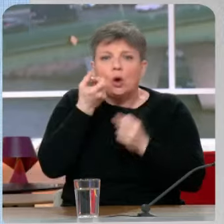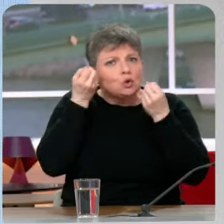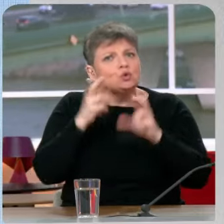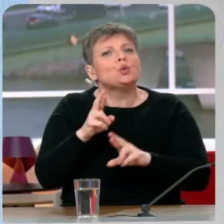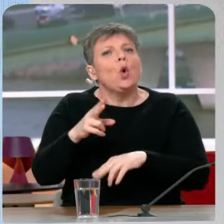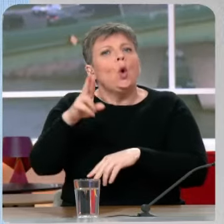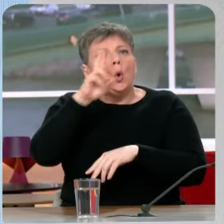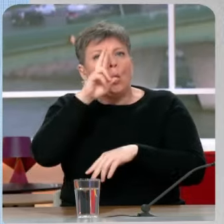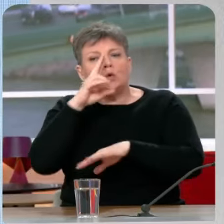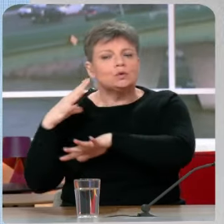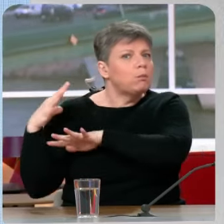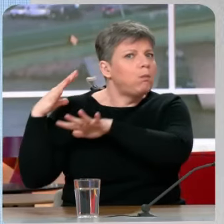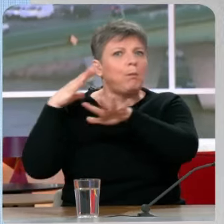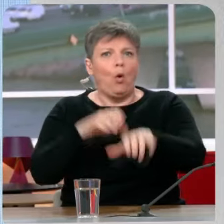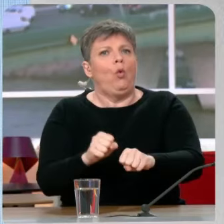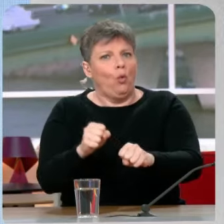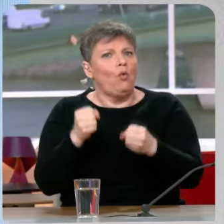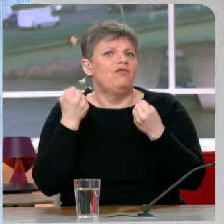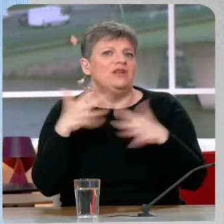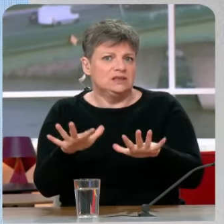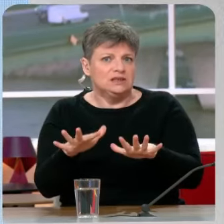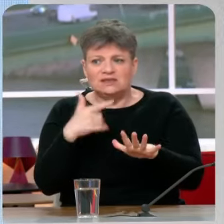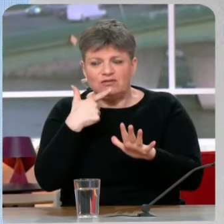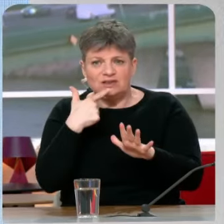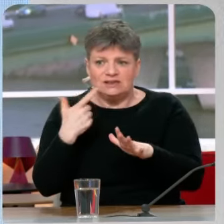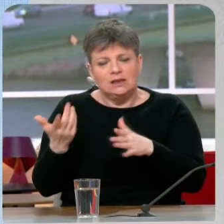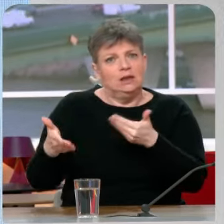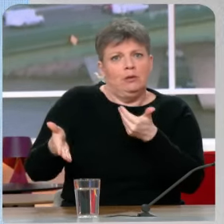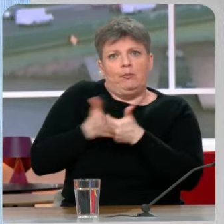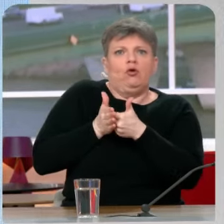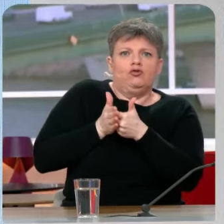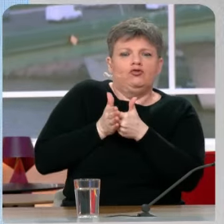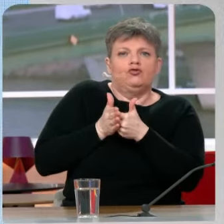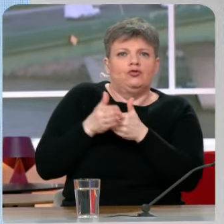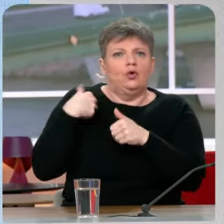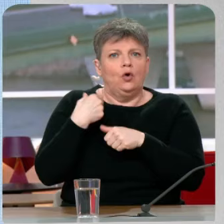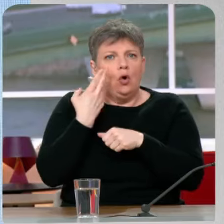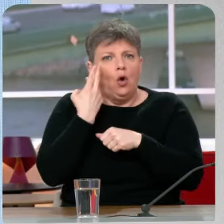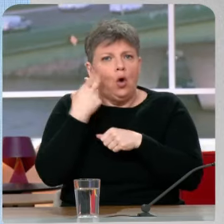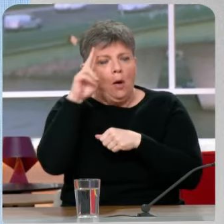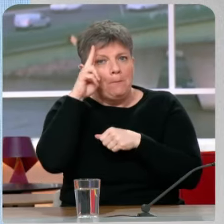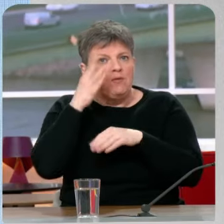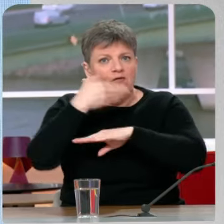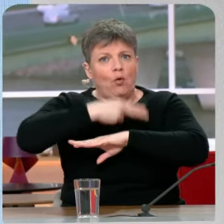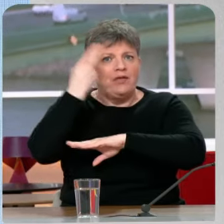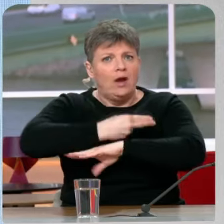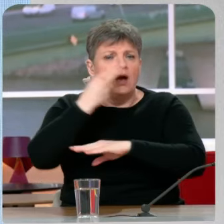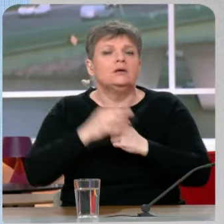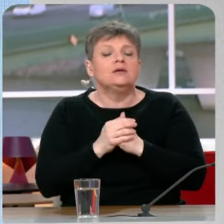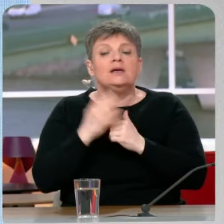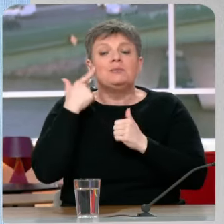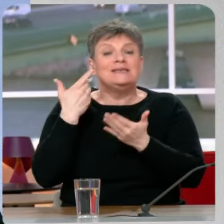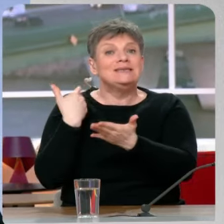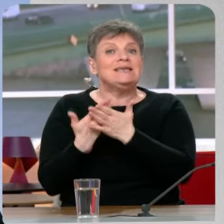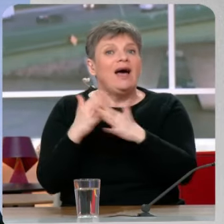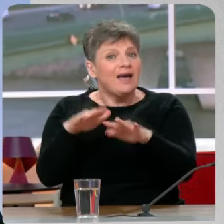soit aujourd'hui à la frontière de l'Union européenne, en l'occurrence, et envahie l'Ukraine. Si on veut éviter que ce scénario ne se